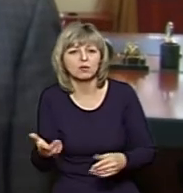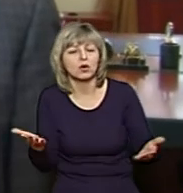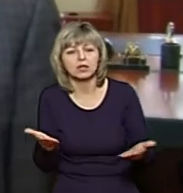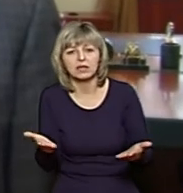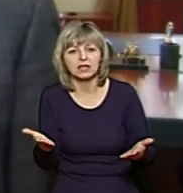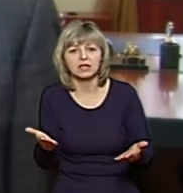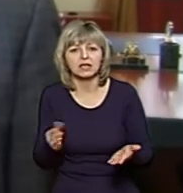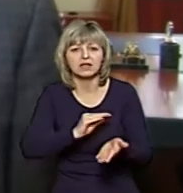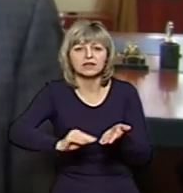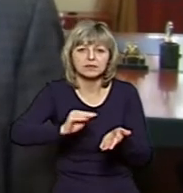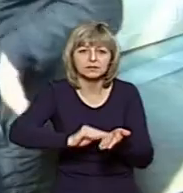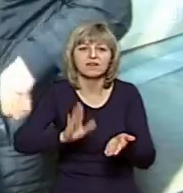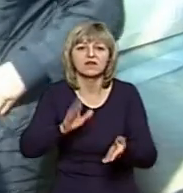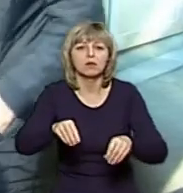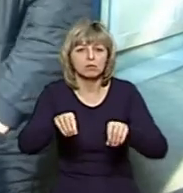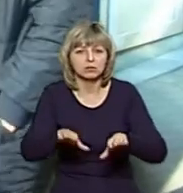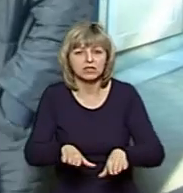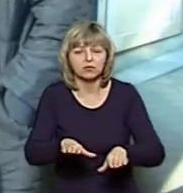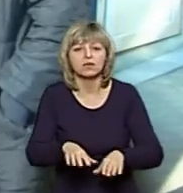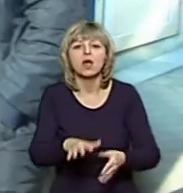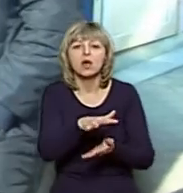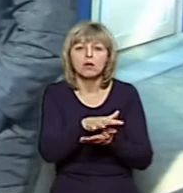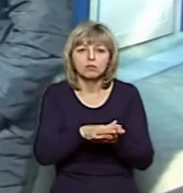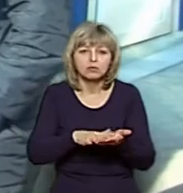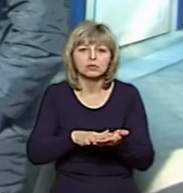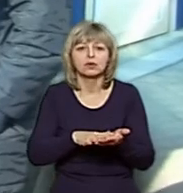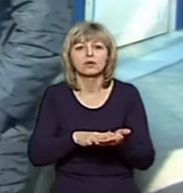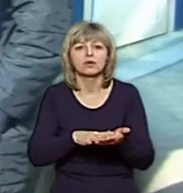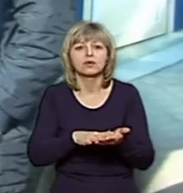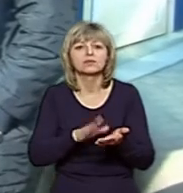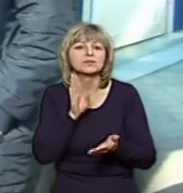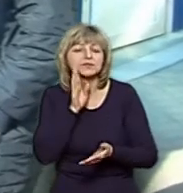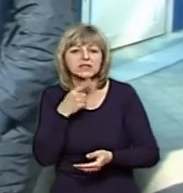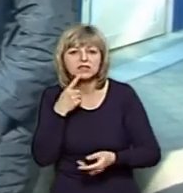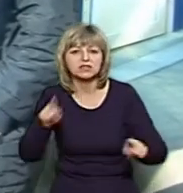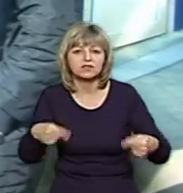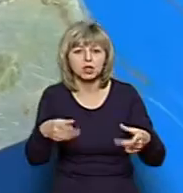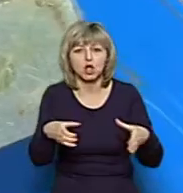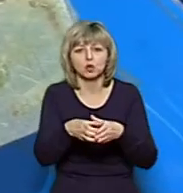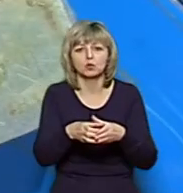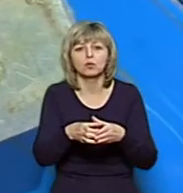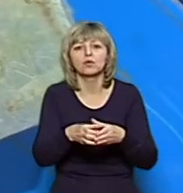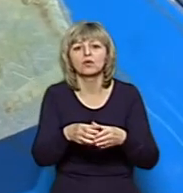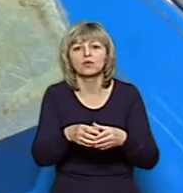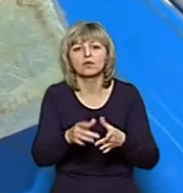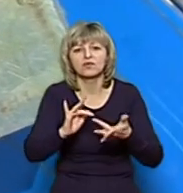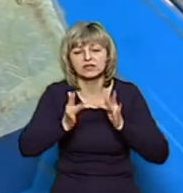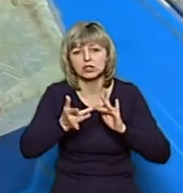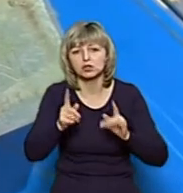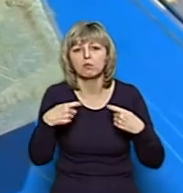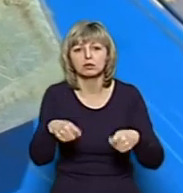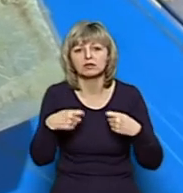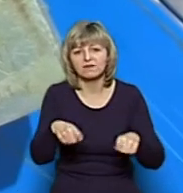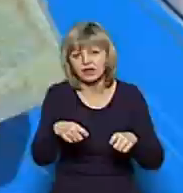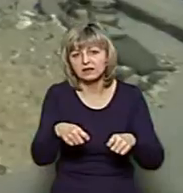викладені в постанові. Продавчиня Надія Журавльова – одна з тих, хто створила групу в соцмережах, щоб продавати товар онлайн,